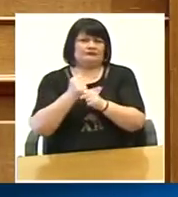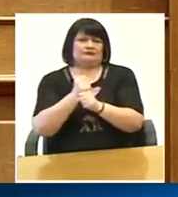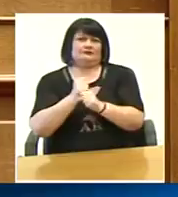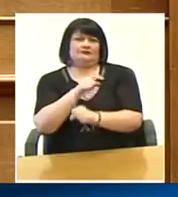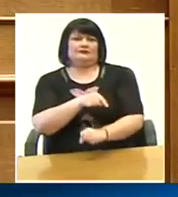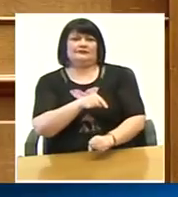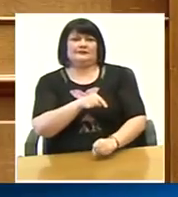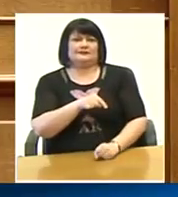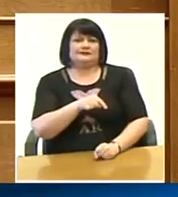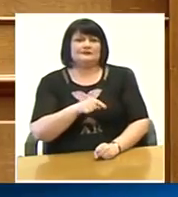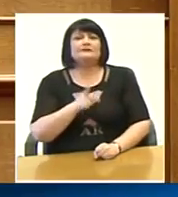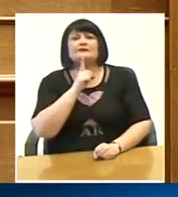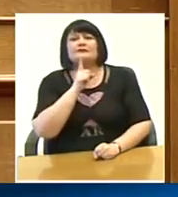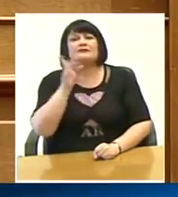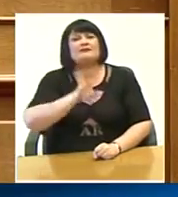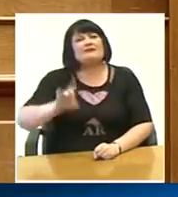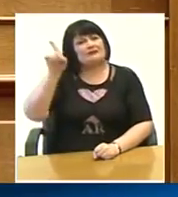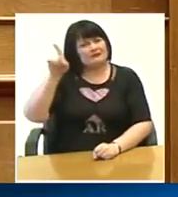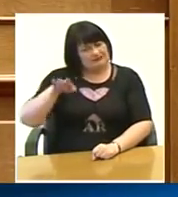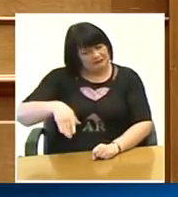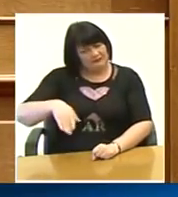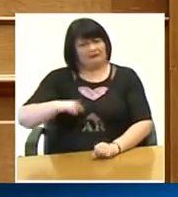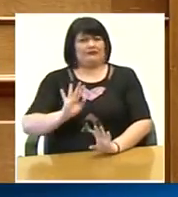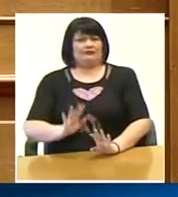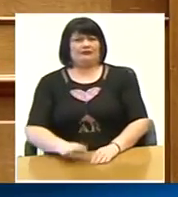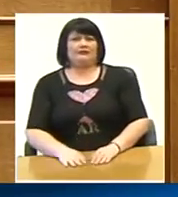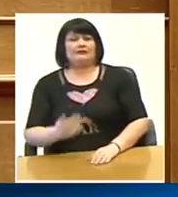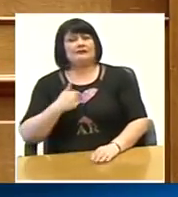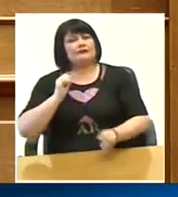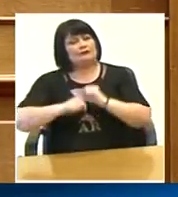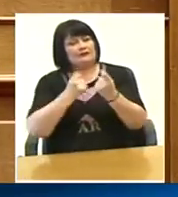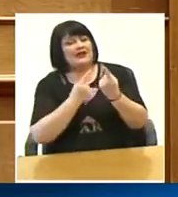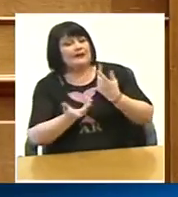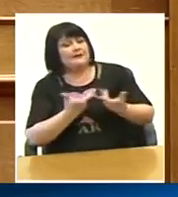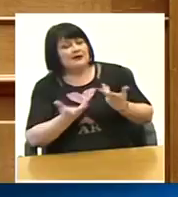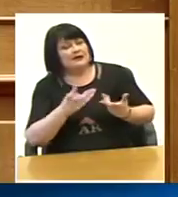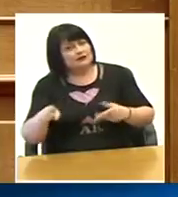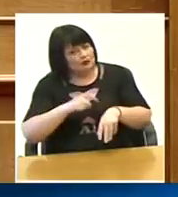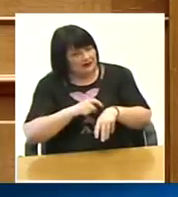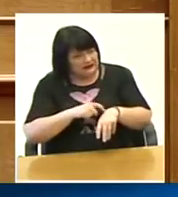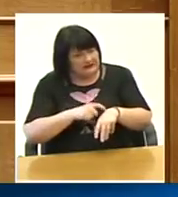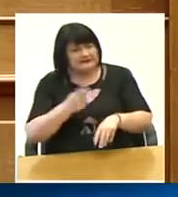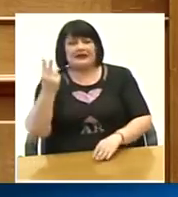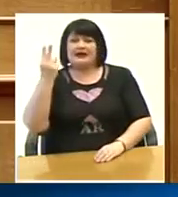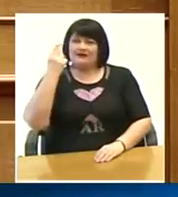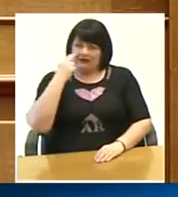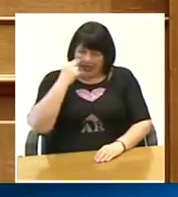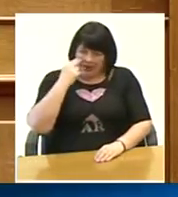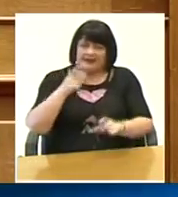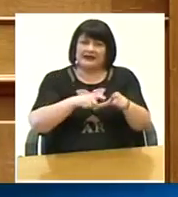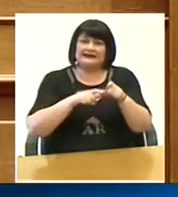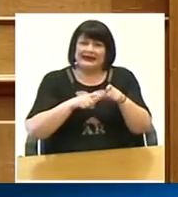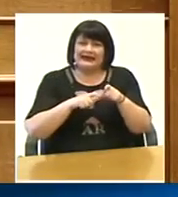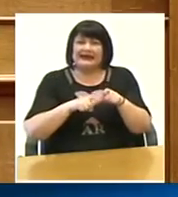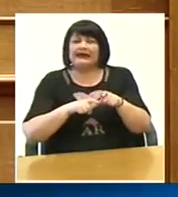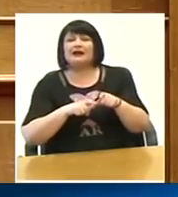που συμβαίνει σε άλλες ευρωπαϊκές χώρες. Υπήρξε προσπάθεια διαπραγμάτευσης τώρα που βλέπει ότι μπορεί να μπουν,